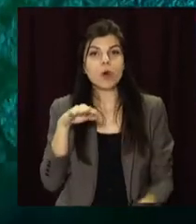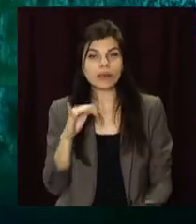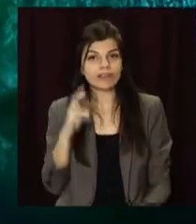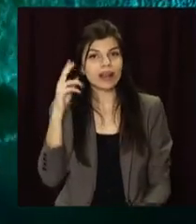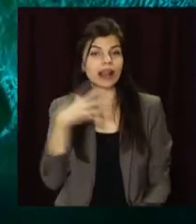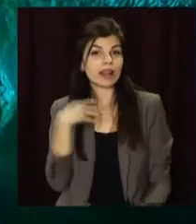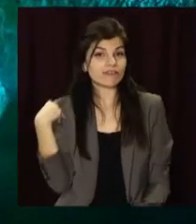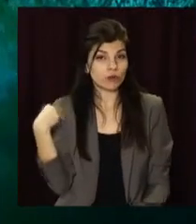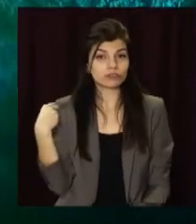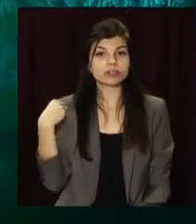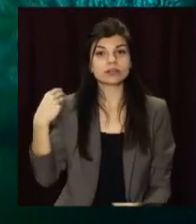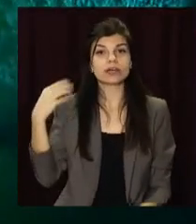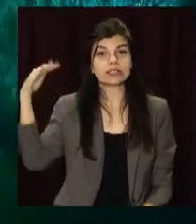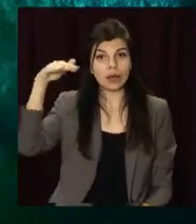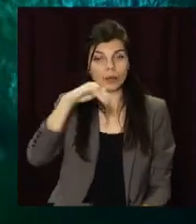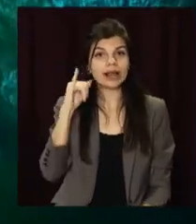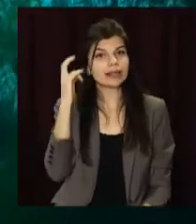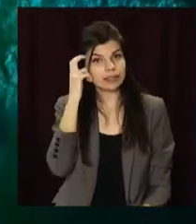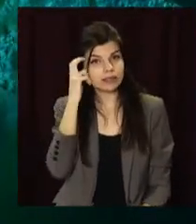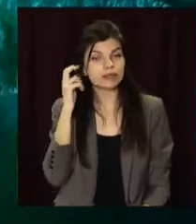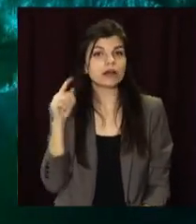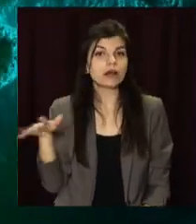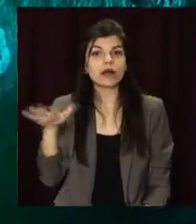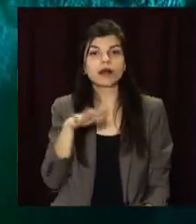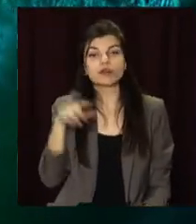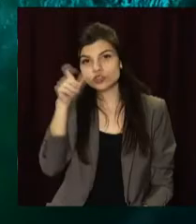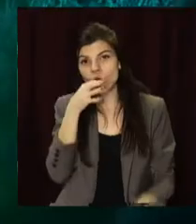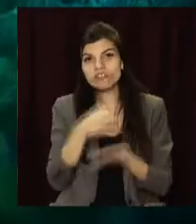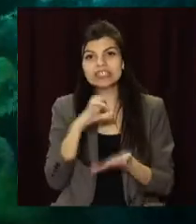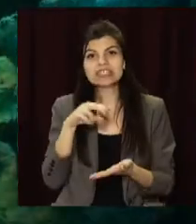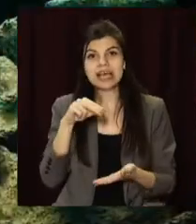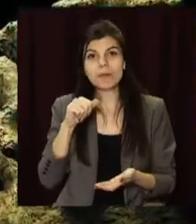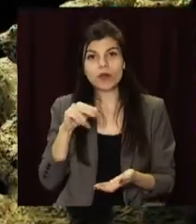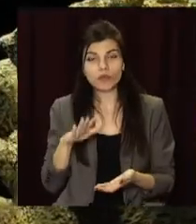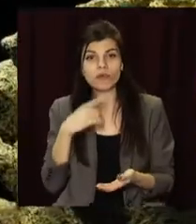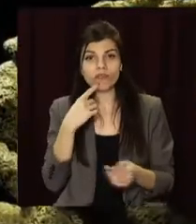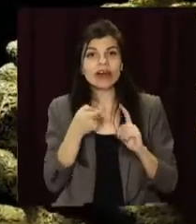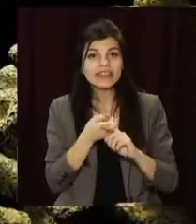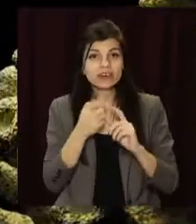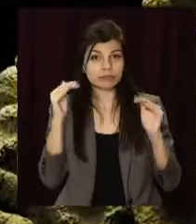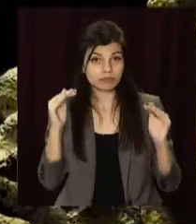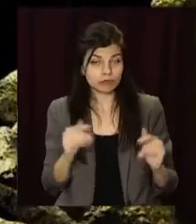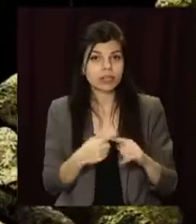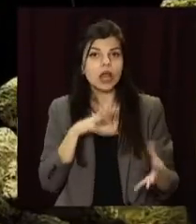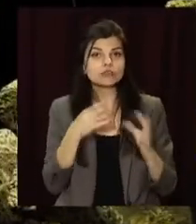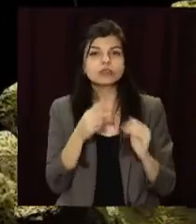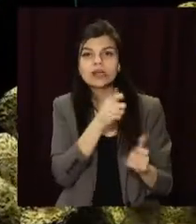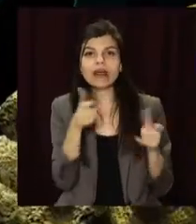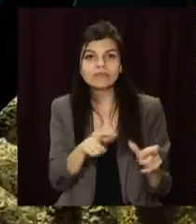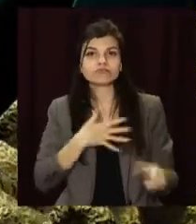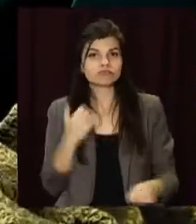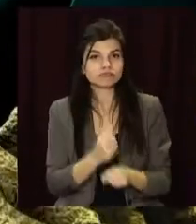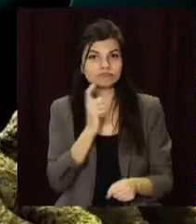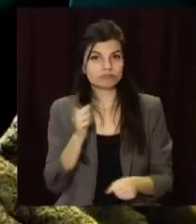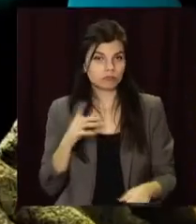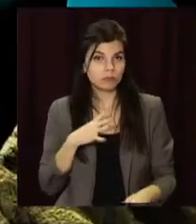Івано-Франківській, Миколаївській, Львівській, Закарпатських областях та столиці. Очільник відомства Максим Степанов зазначив, зменшення кількості недужих –